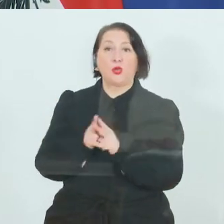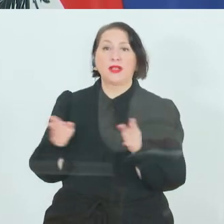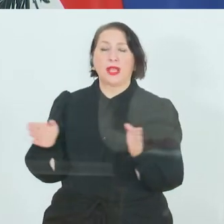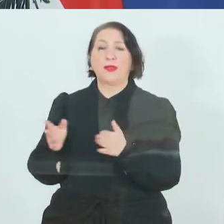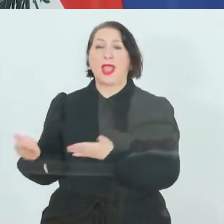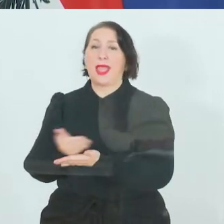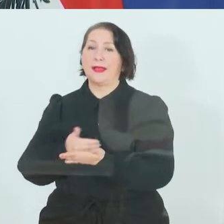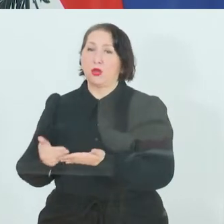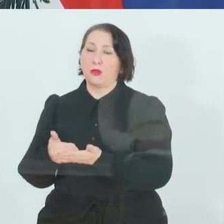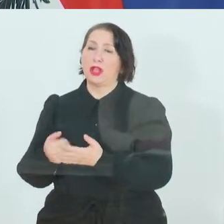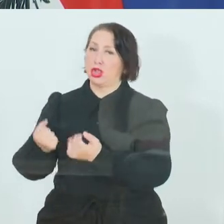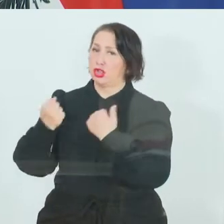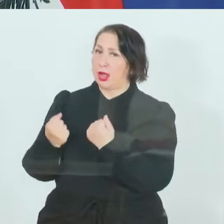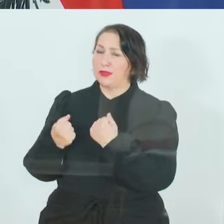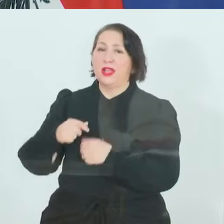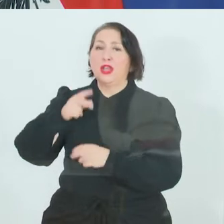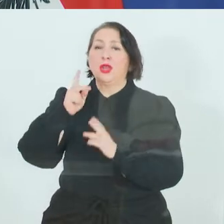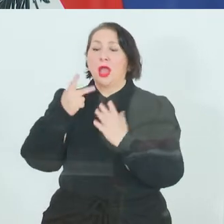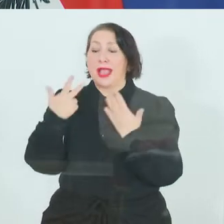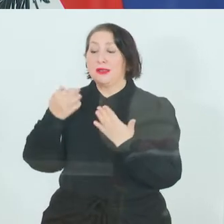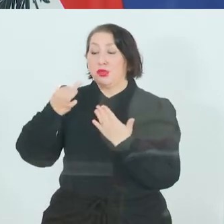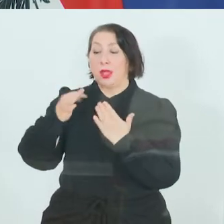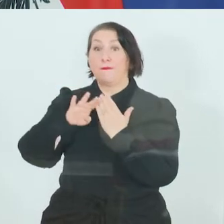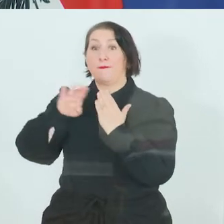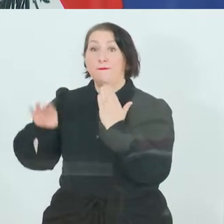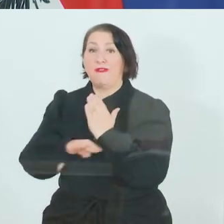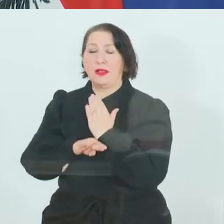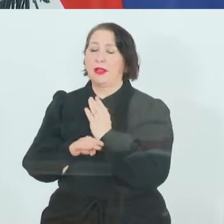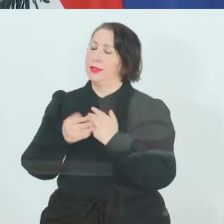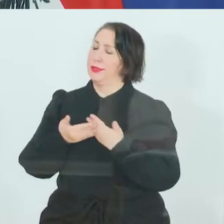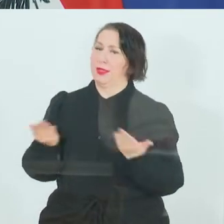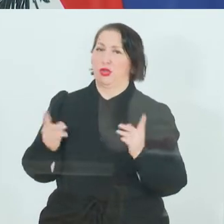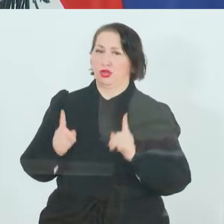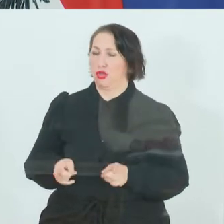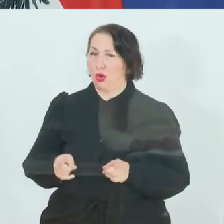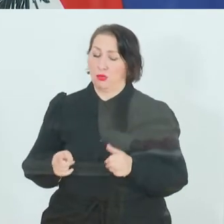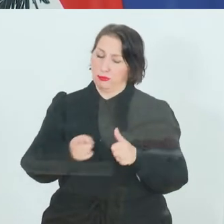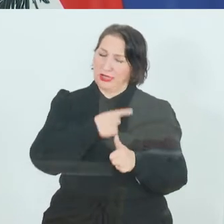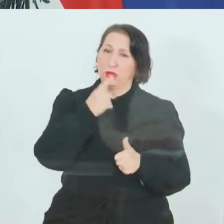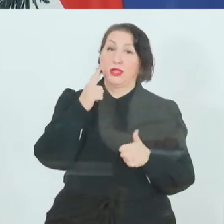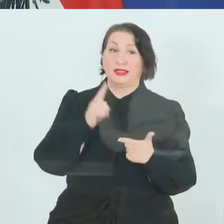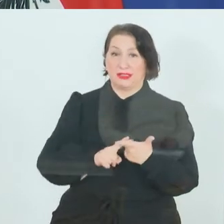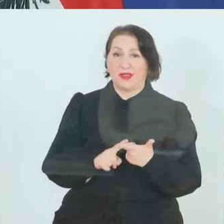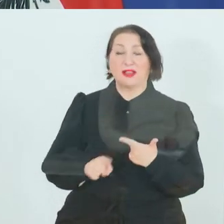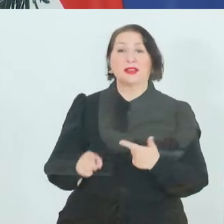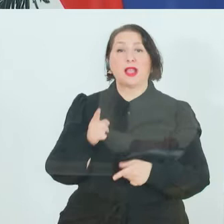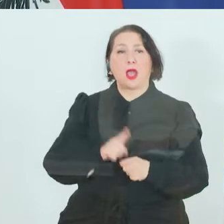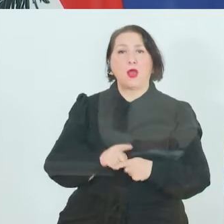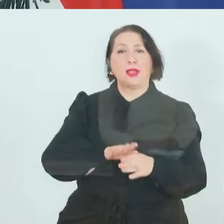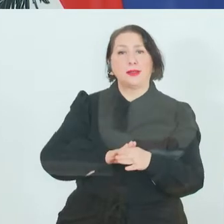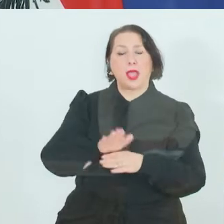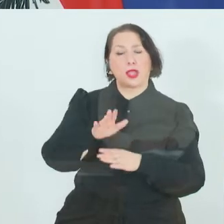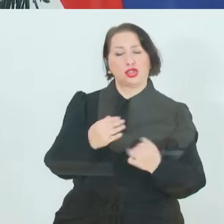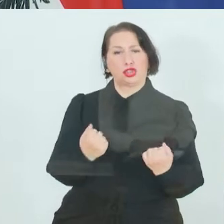stabilisierend, dass niemand weniger als 80 Prozent des Gehalts bekommt und zum Zweiten auch Karriere stabilisierend,